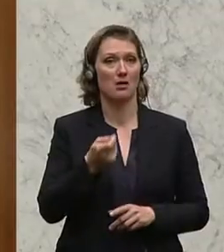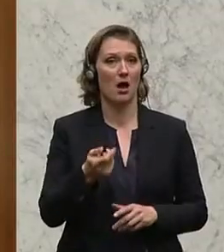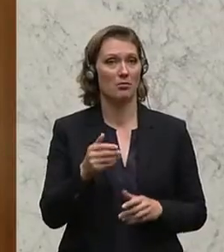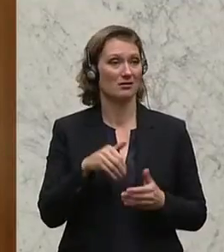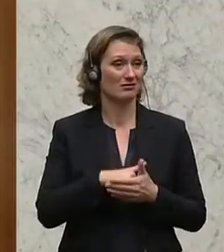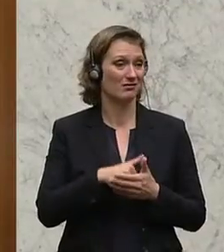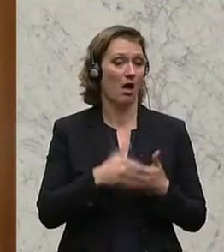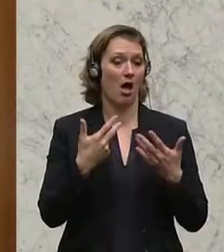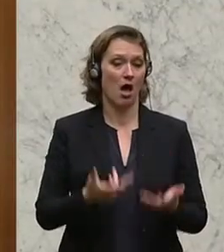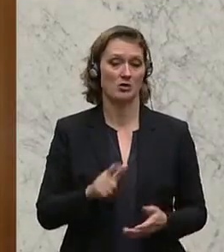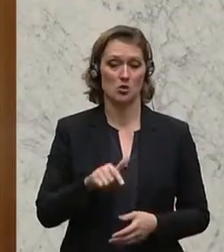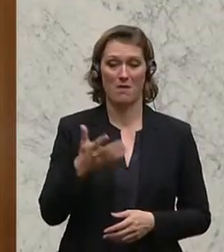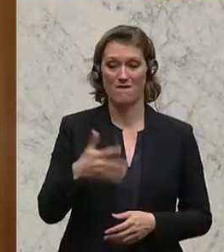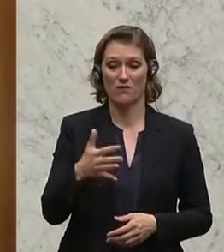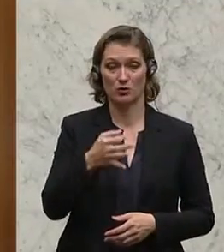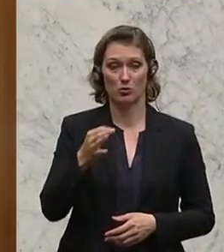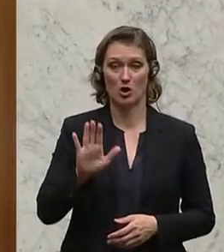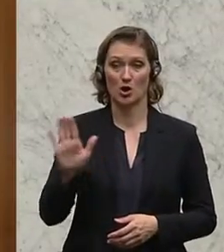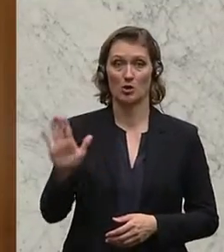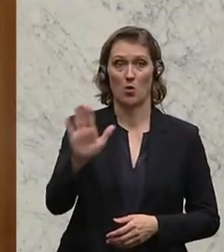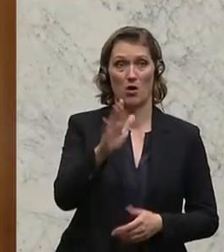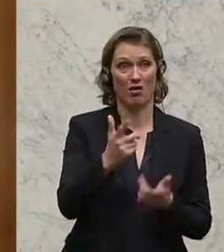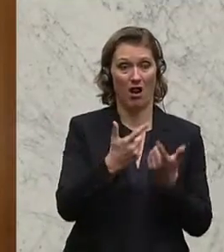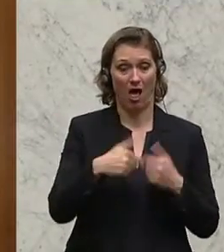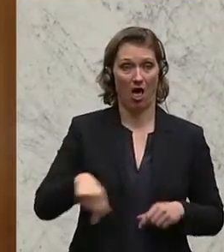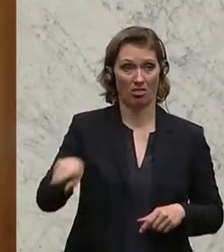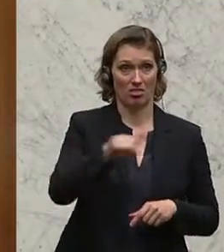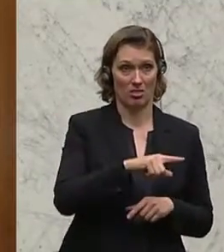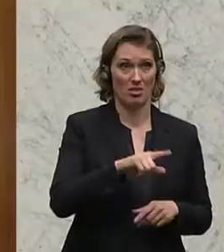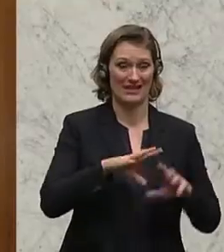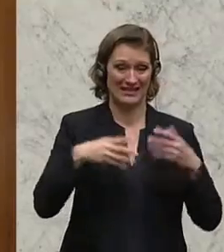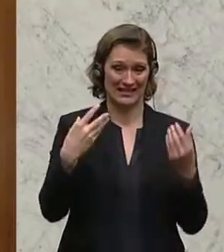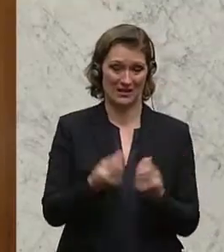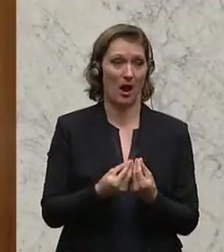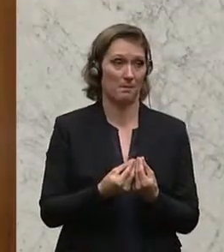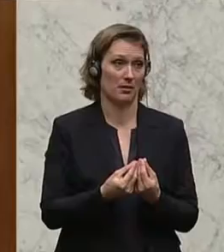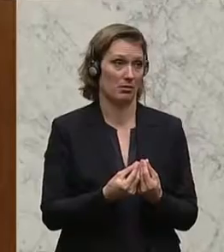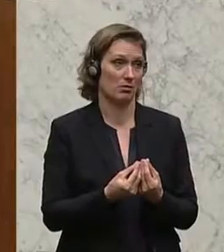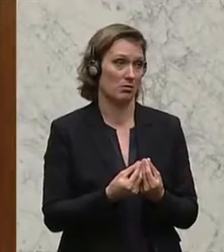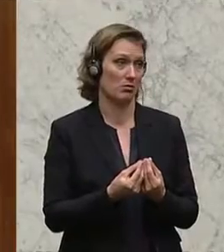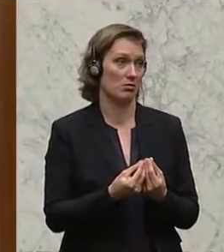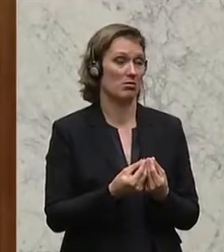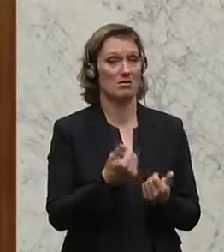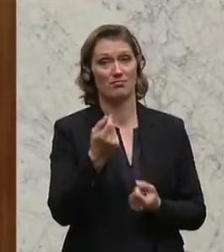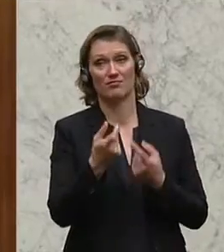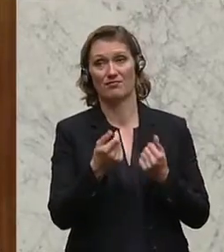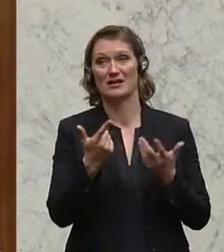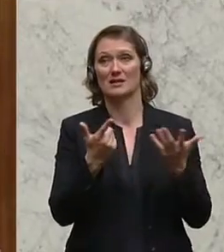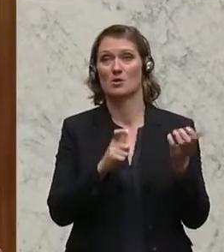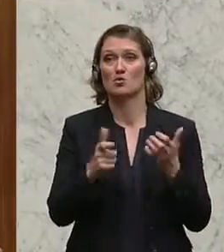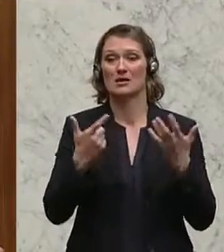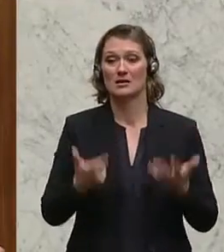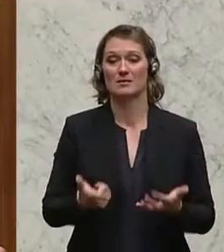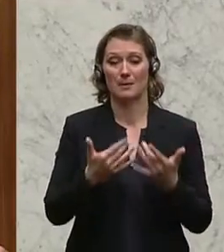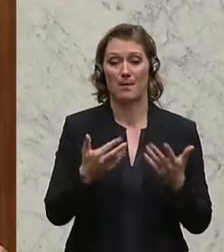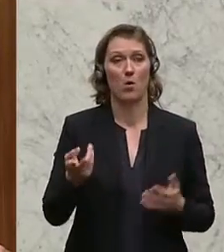80,55 Prozent den Ländern zur Verfügung steht. Das gesamte Aufkommen ist 770